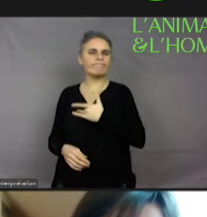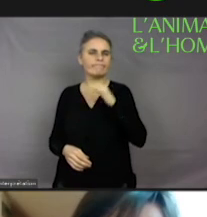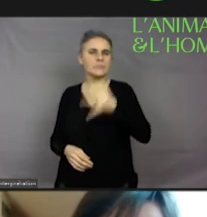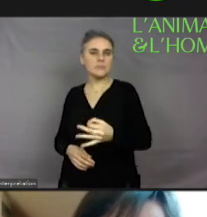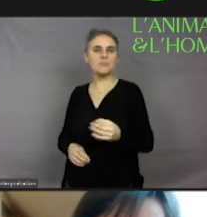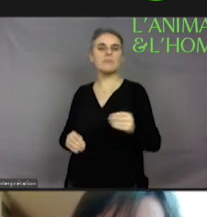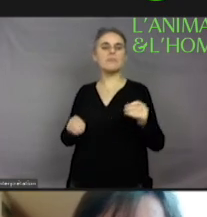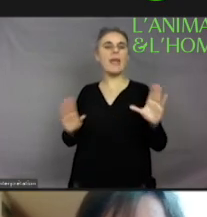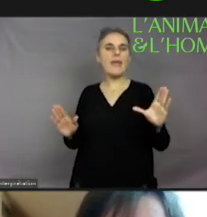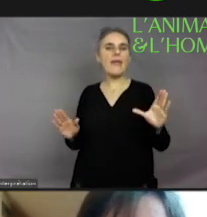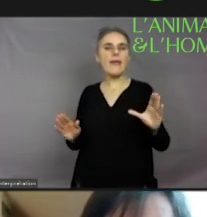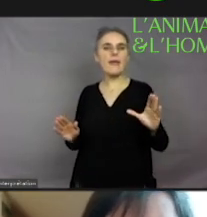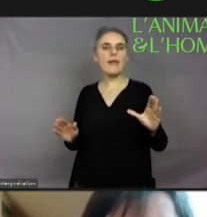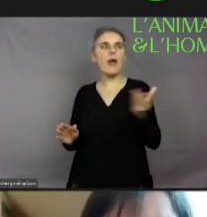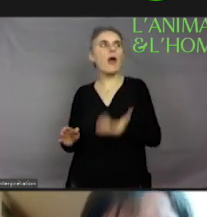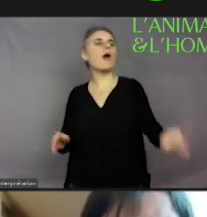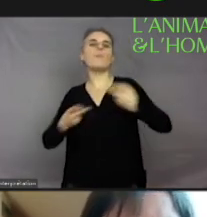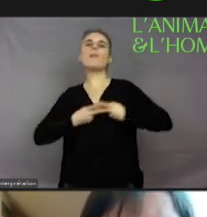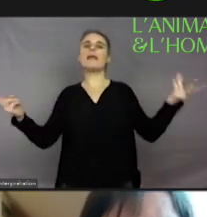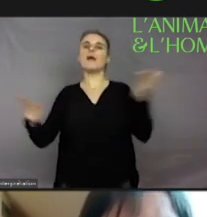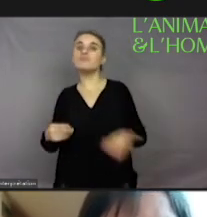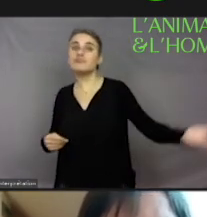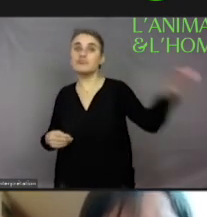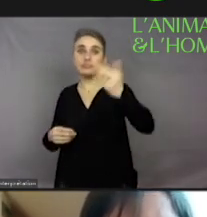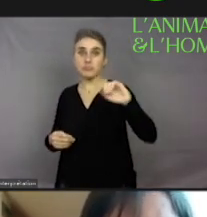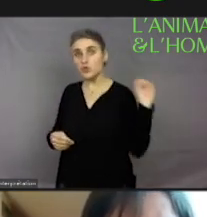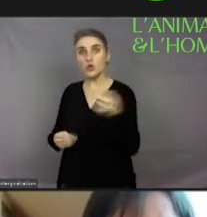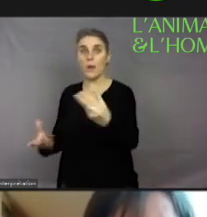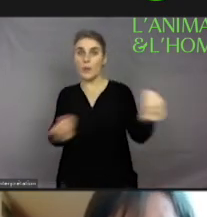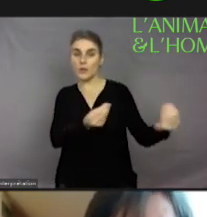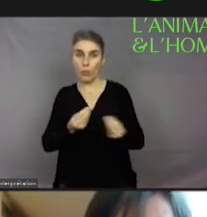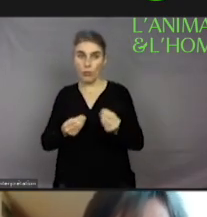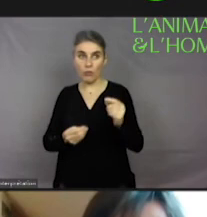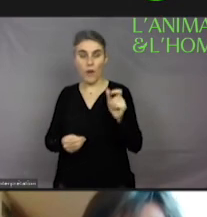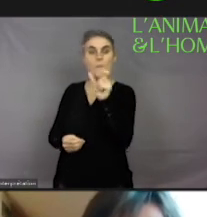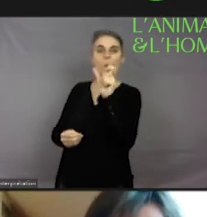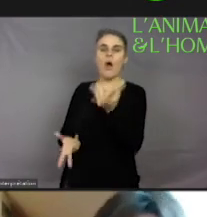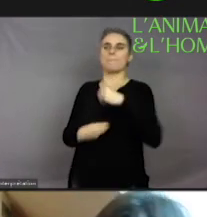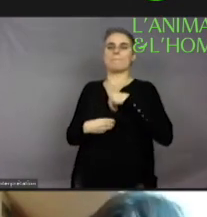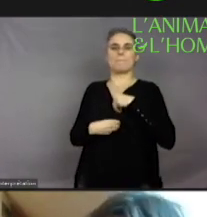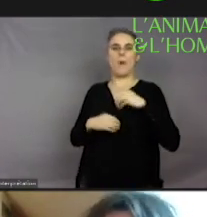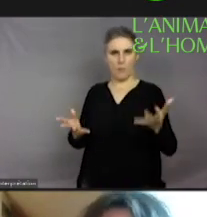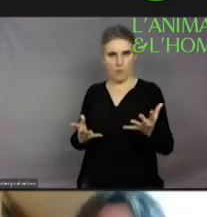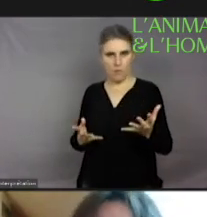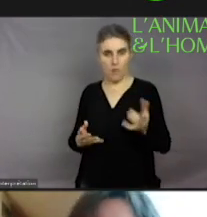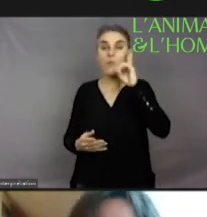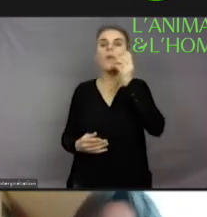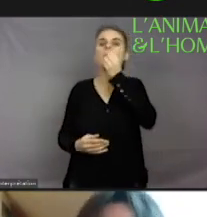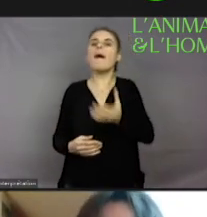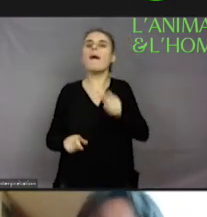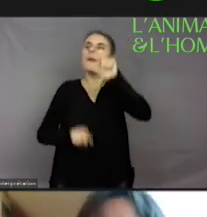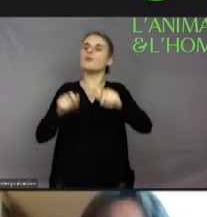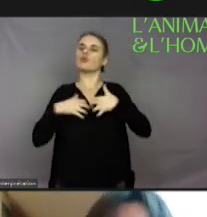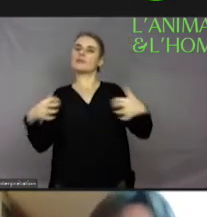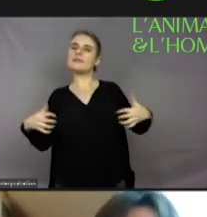public, le grand public, tout le monde, s'accapare ce terme parce que c'est bien, les scientifiques,'est bien de